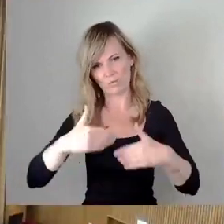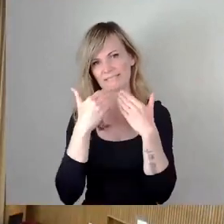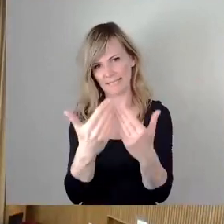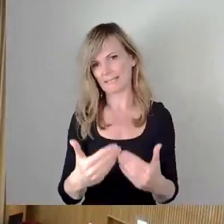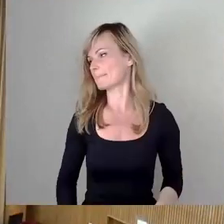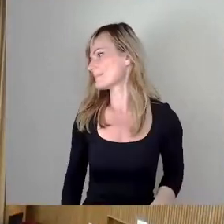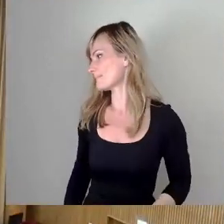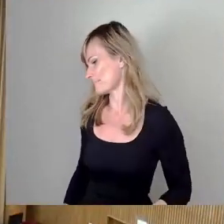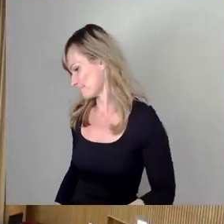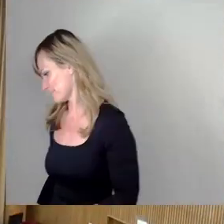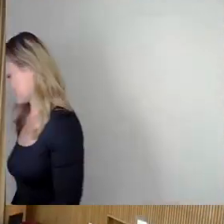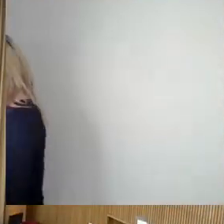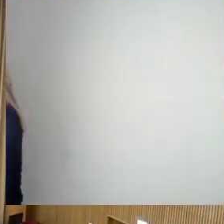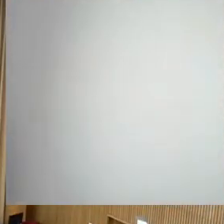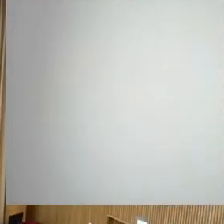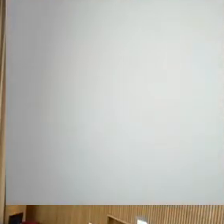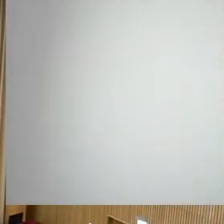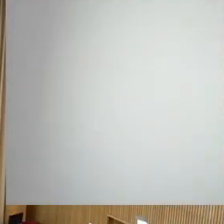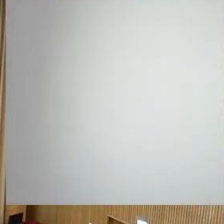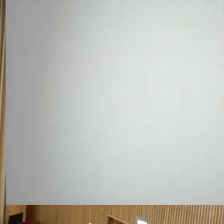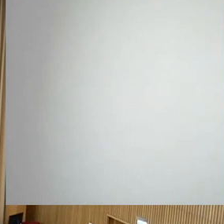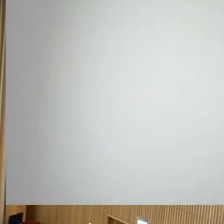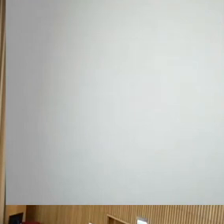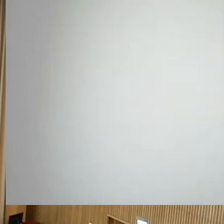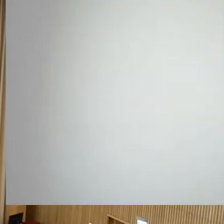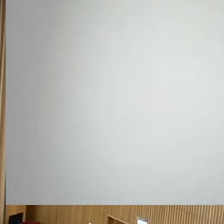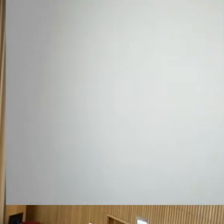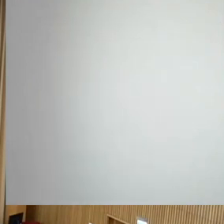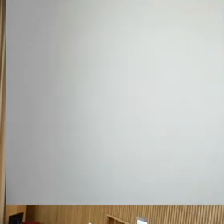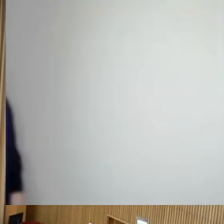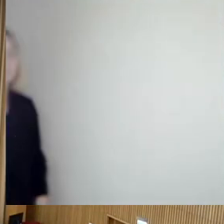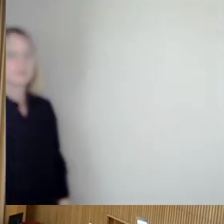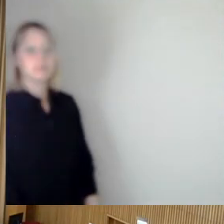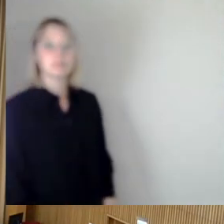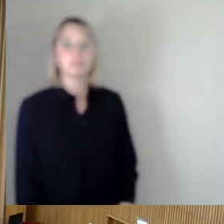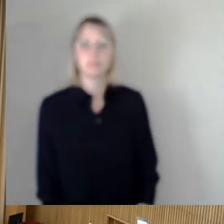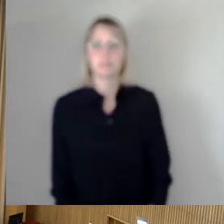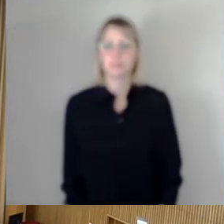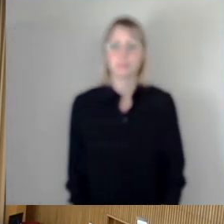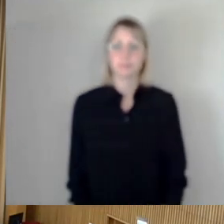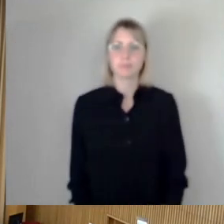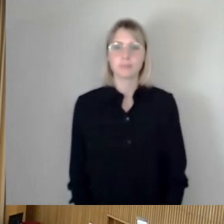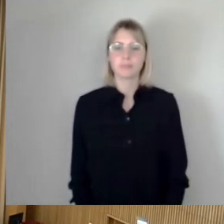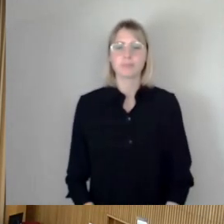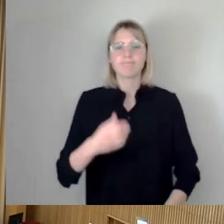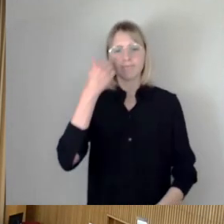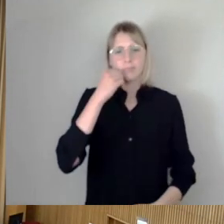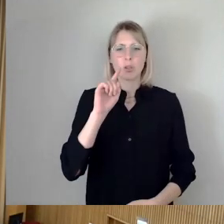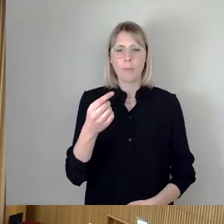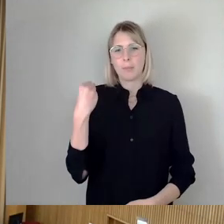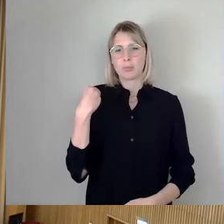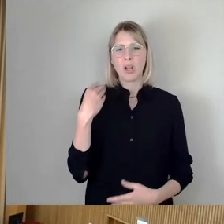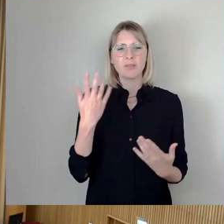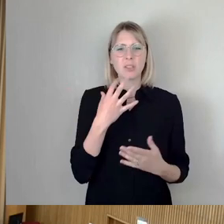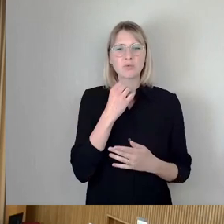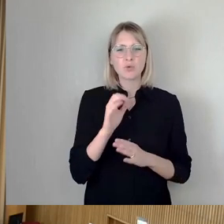Herr Pinkert, sind Sie mir noch mal so lieb und sagen Sie, was wollen Sie separat abgestimmt haben? Aus der Beschlussempfehlung mit Bildung 6, 7, 8. Zusammen oder